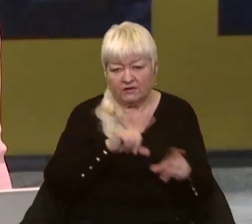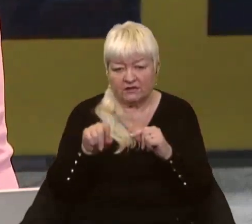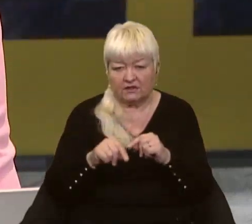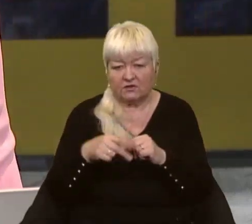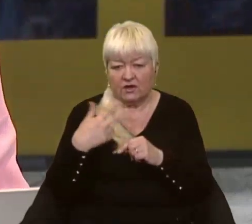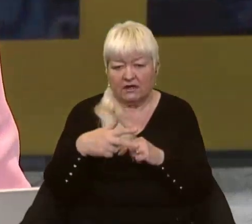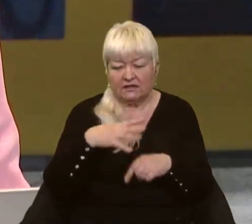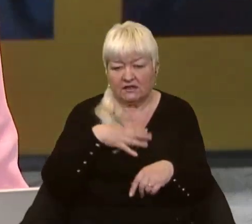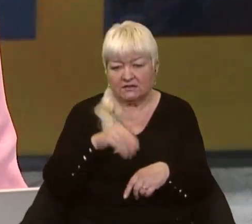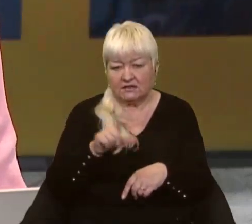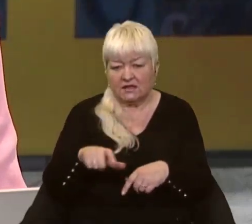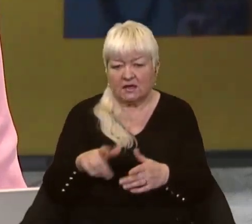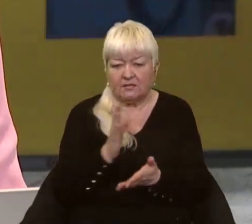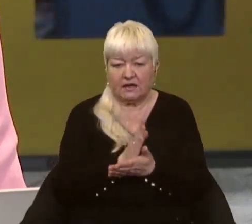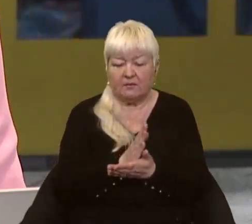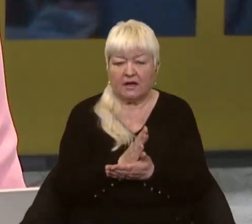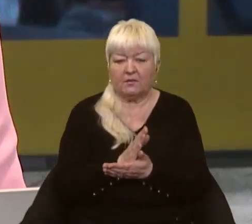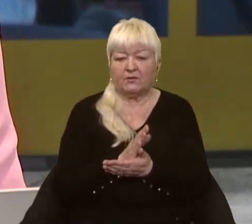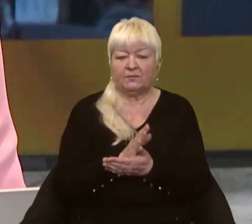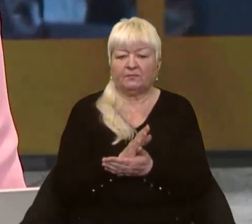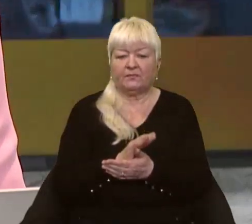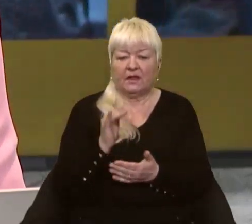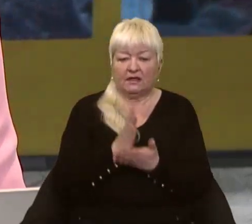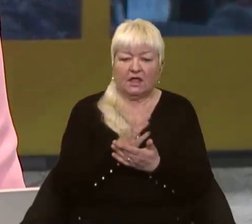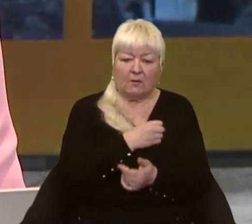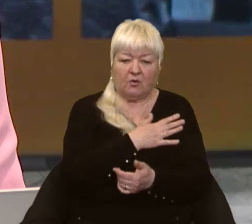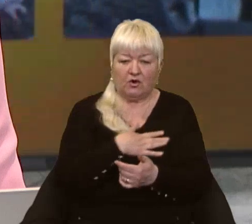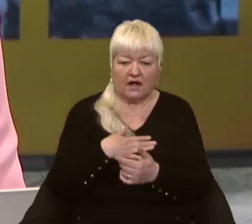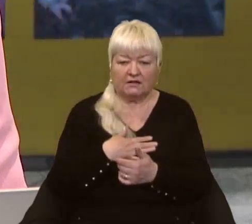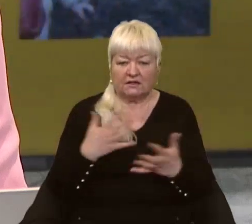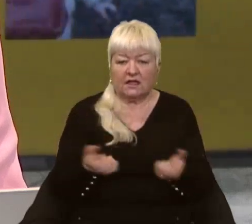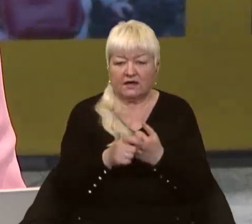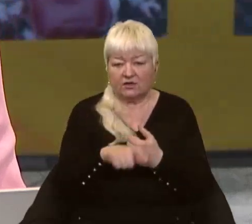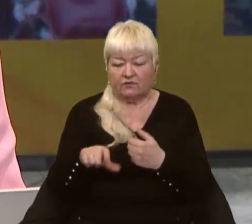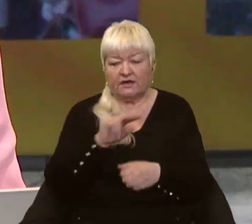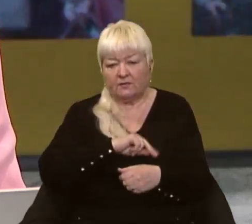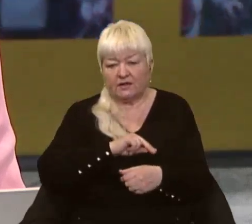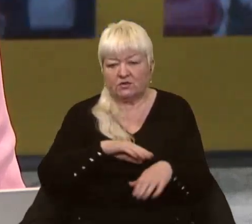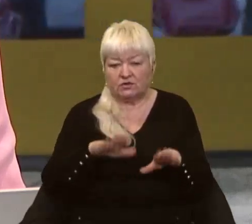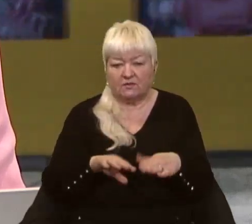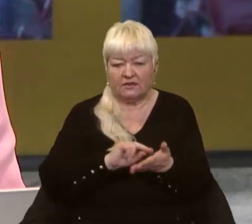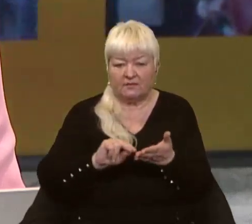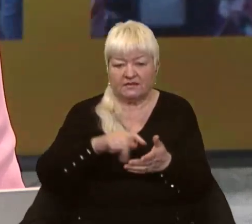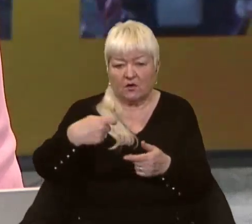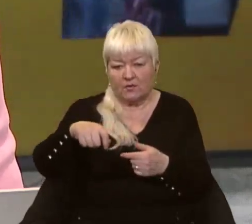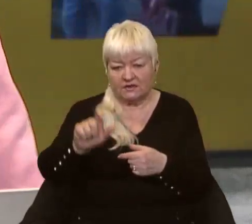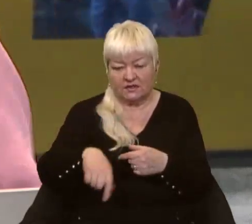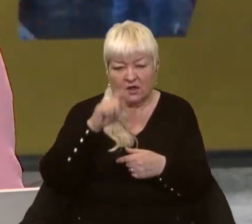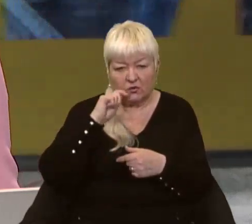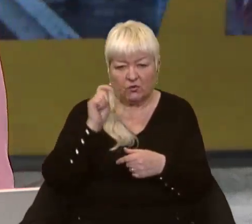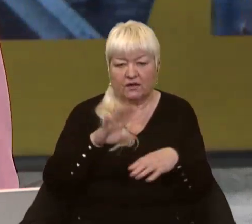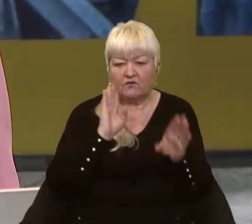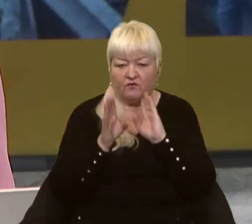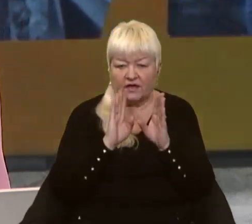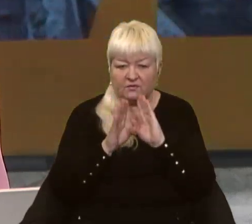загиблих маємо, тепер це останні дані, є поранені, поліція, рятувальники працюють на місці, написав президент України Володимир Зеленський в